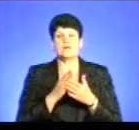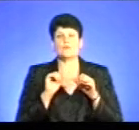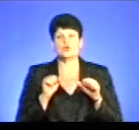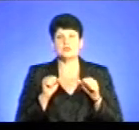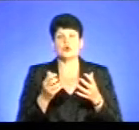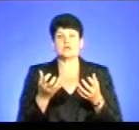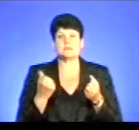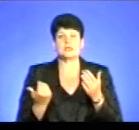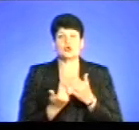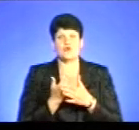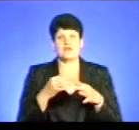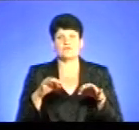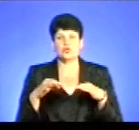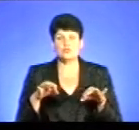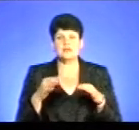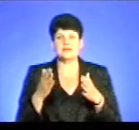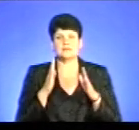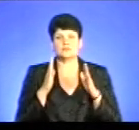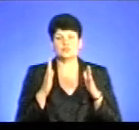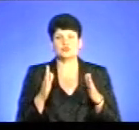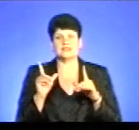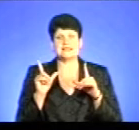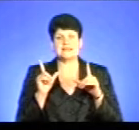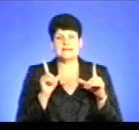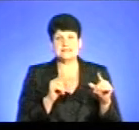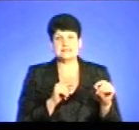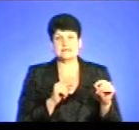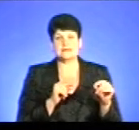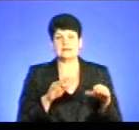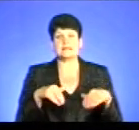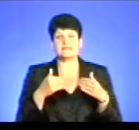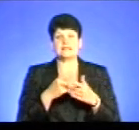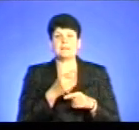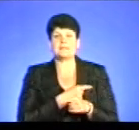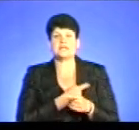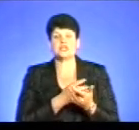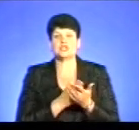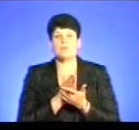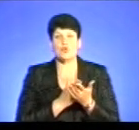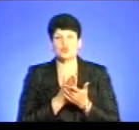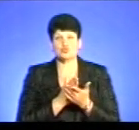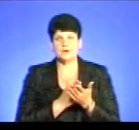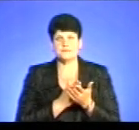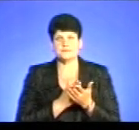новий автомобіль, який він буде їздити, надавати медичні послуги, тобто,